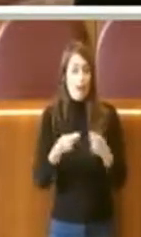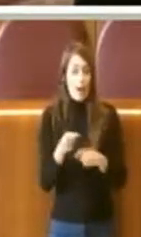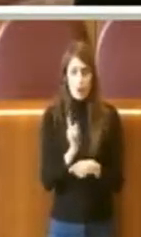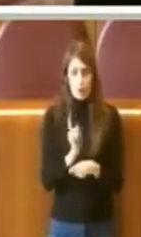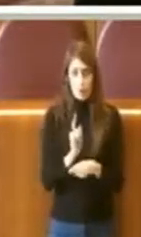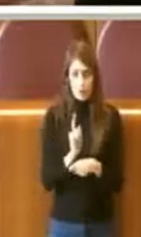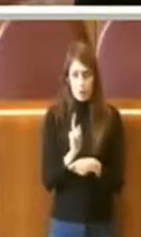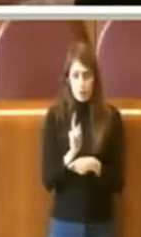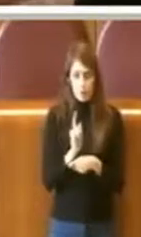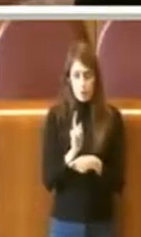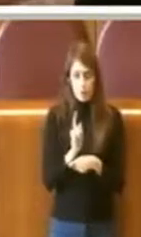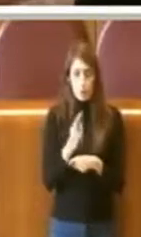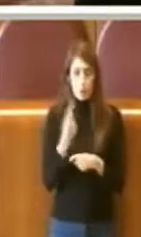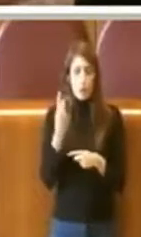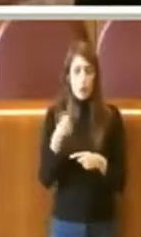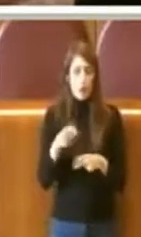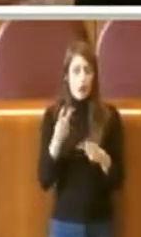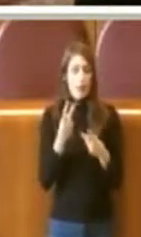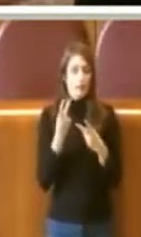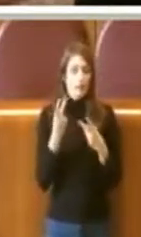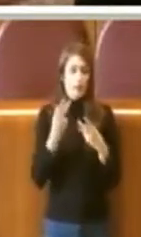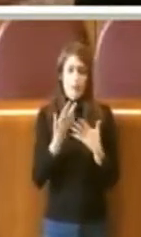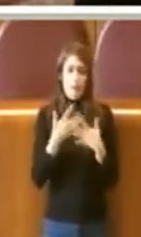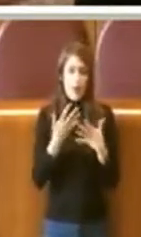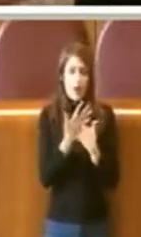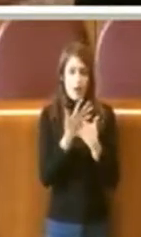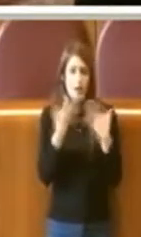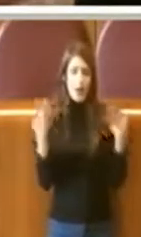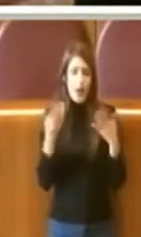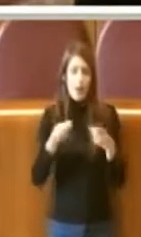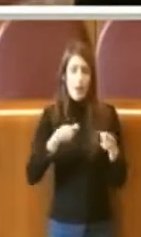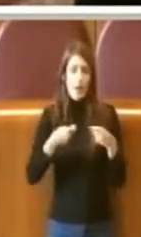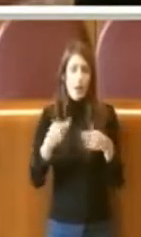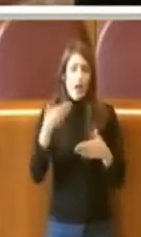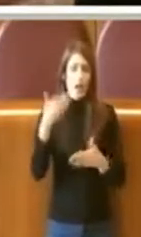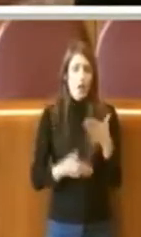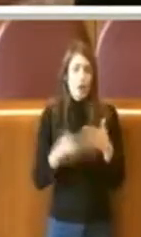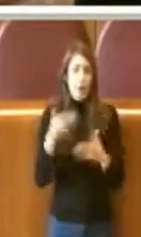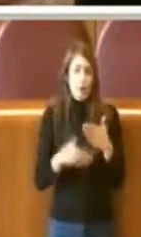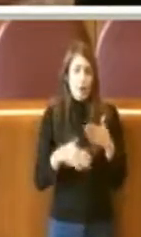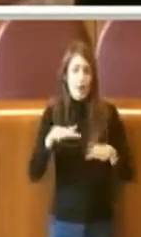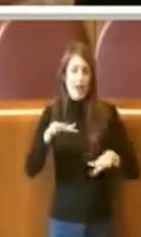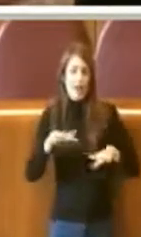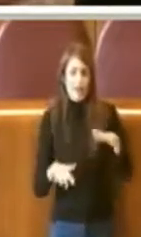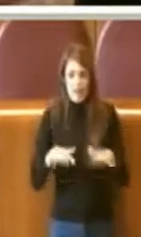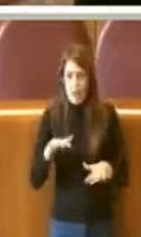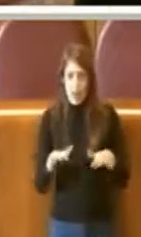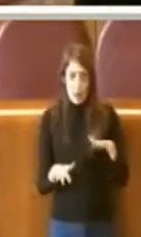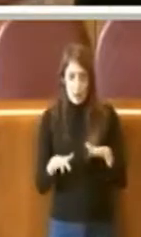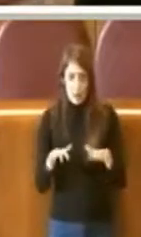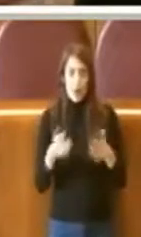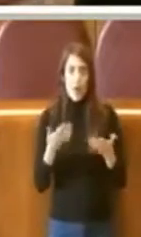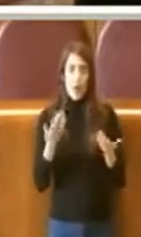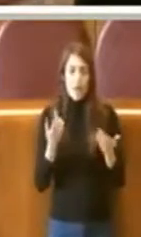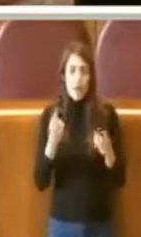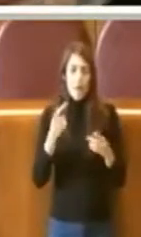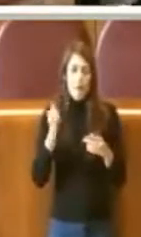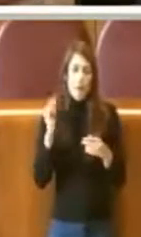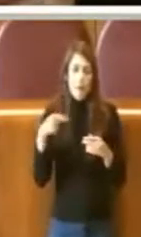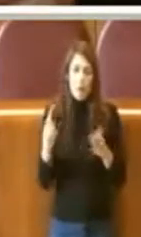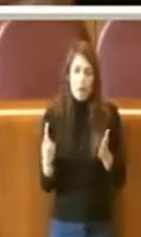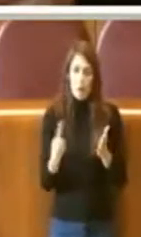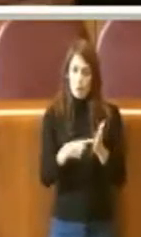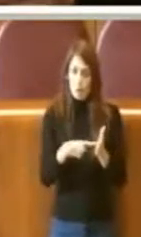Appare evidente infatti che il mercato attualmente limitato ed instabile inevitabilmente si riprenderà.